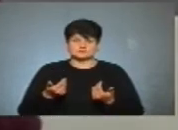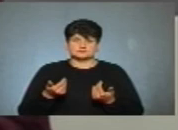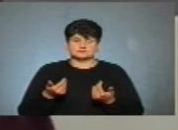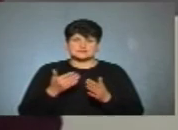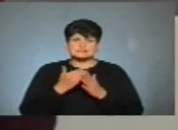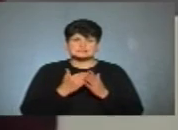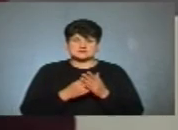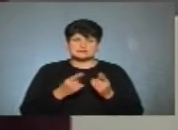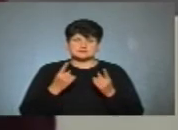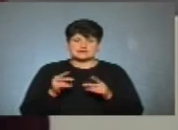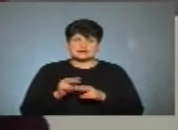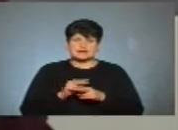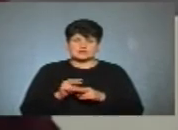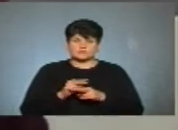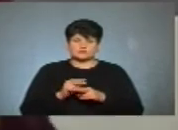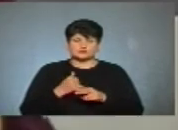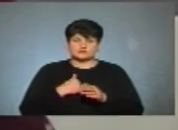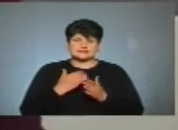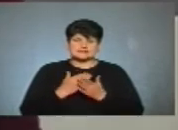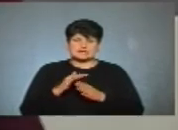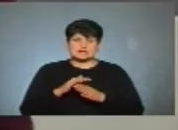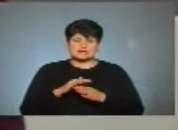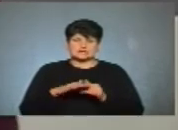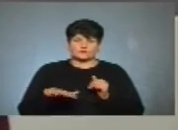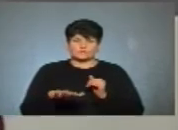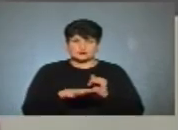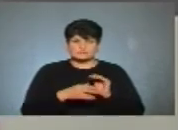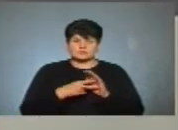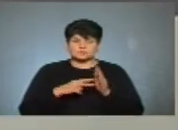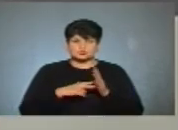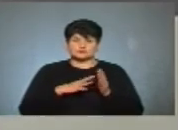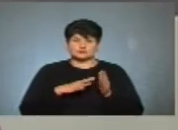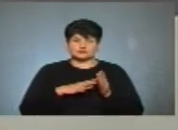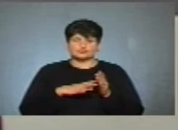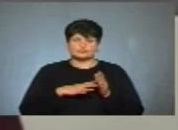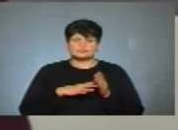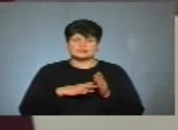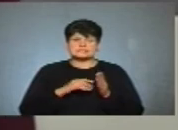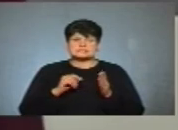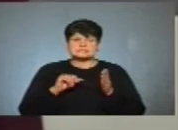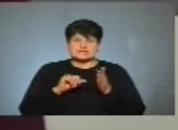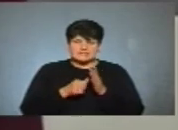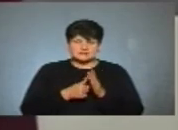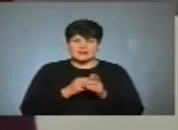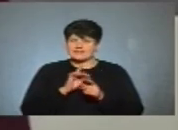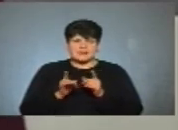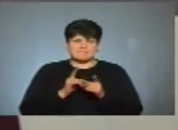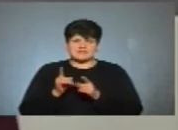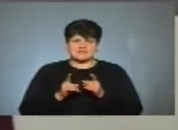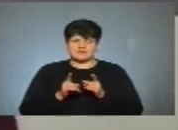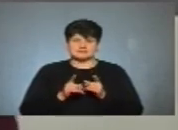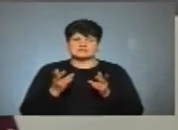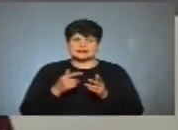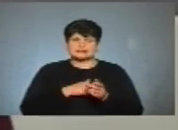список капітальних ремонтів в нас є дворів, так? Я планую, щоб він був якийсь закріплений, а не постійно мінявся, залежно від того, який депутат, як вгодив